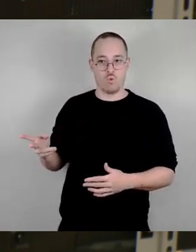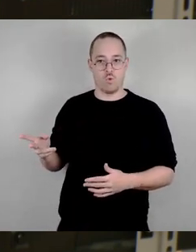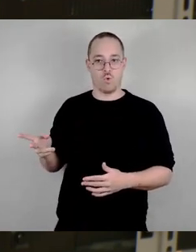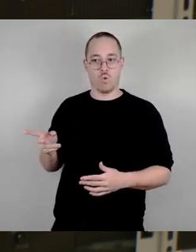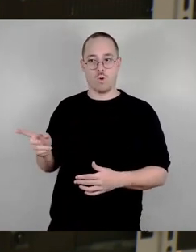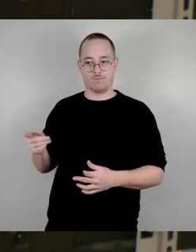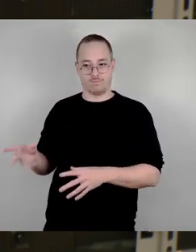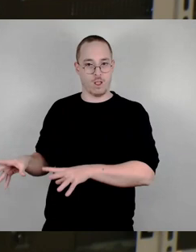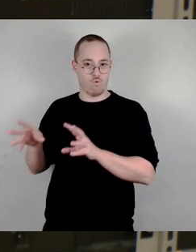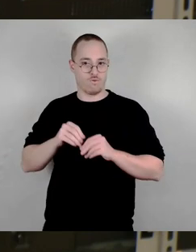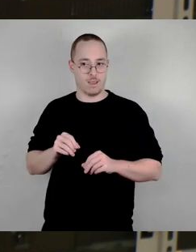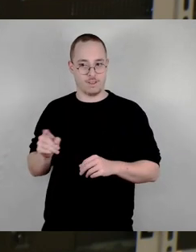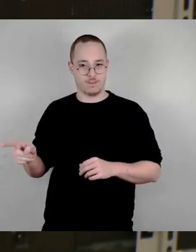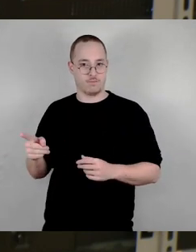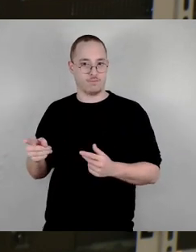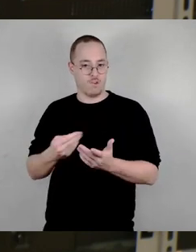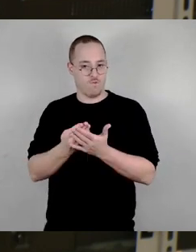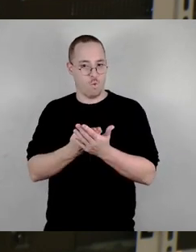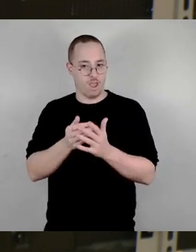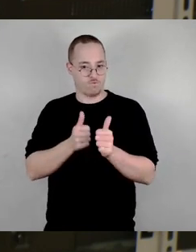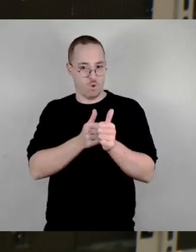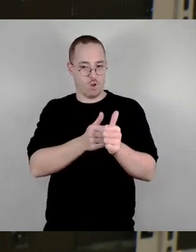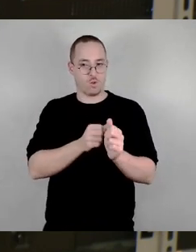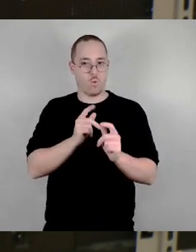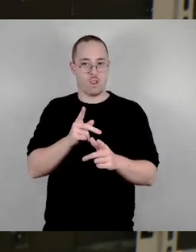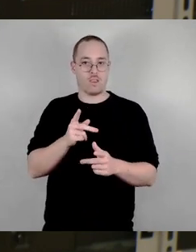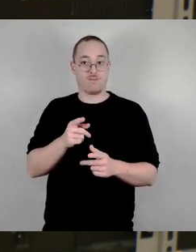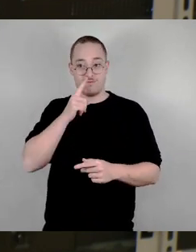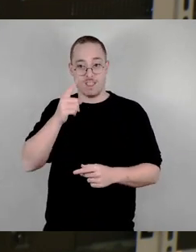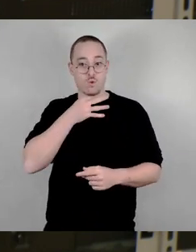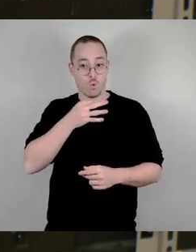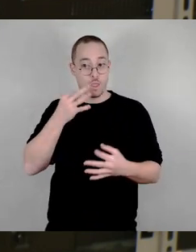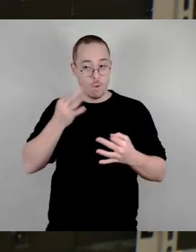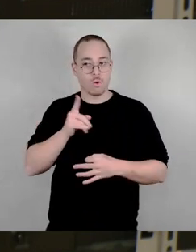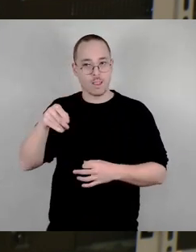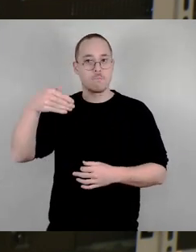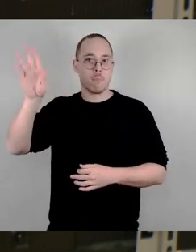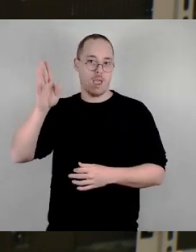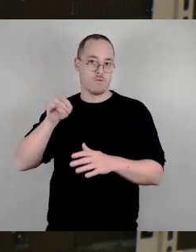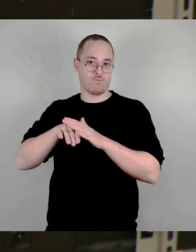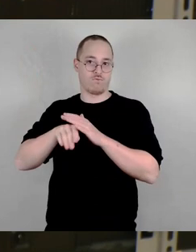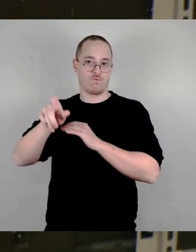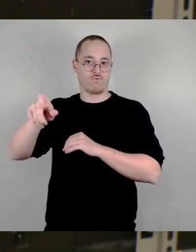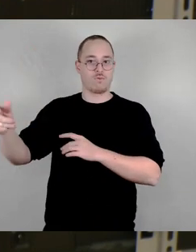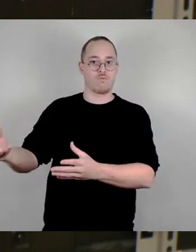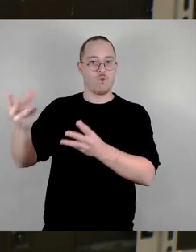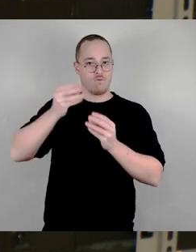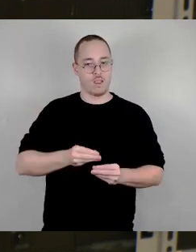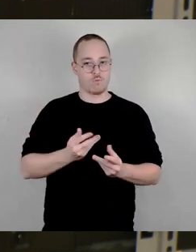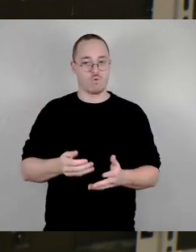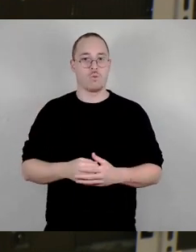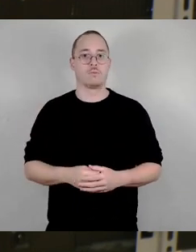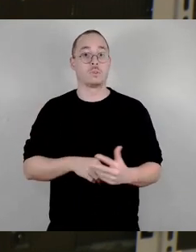Und Hand aufs Herz ist der andauernde Krieg in der Ukraine nicht eine solche Notwendigkeit, mehr Menschen aufzunehmen. Dieser